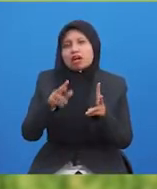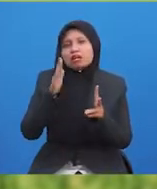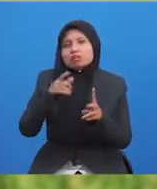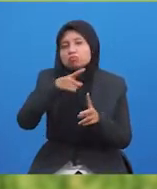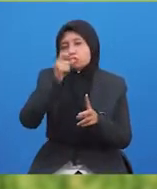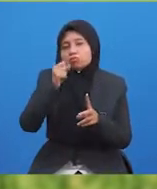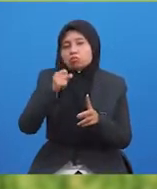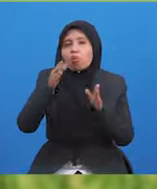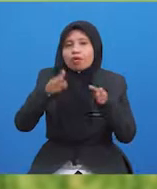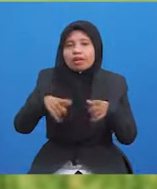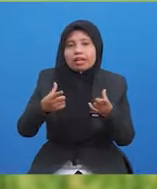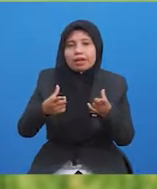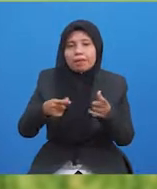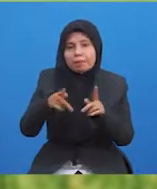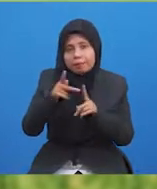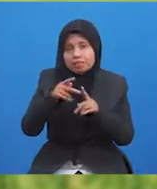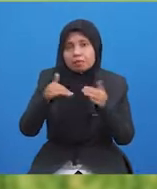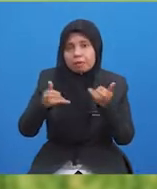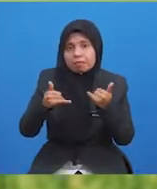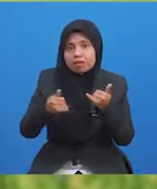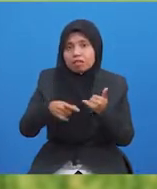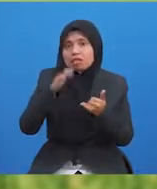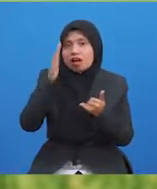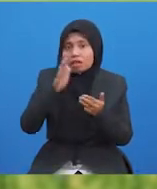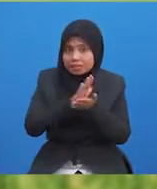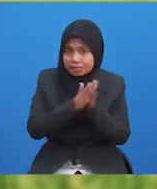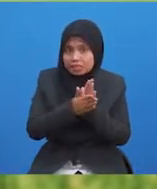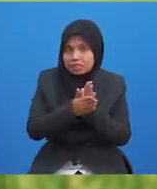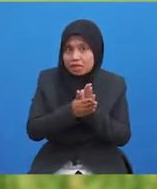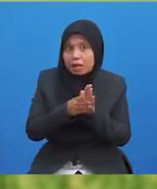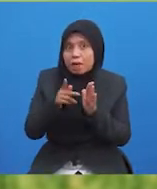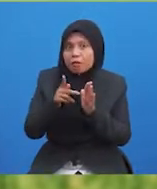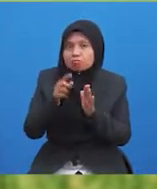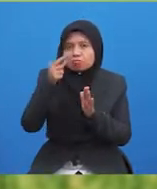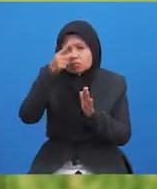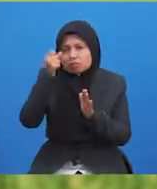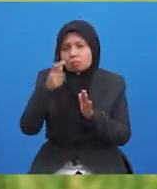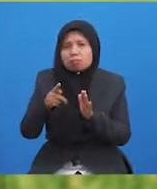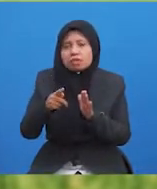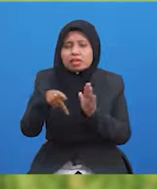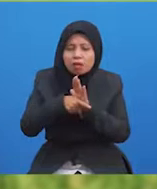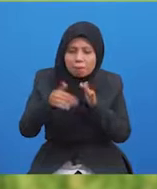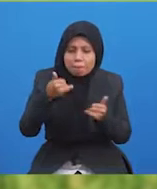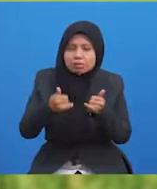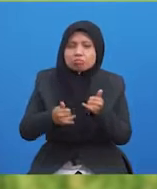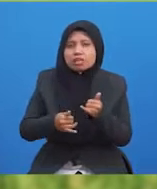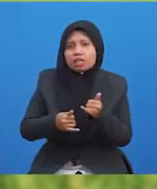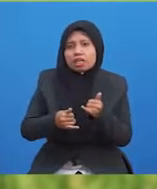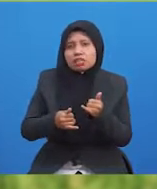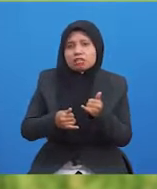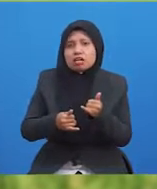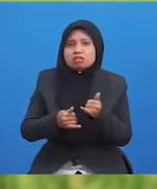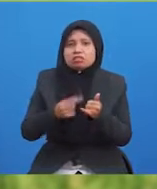orang lain ke atas pemain ini akan menjadikan pencetus kepada pemain tersebut untuk bertindak